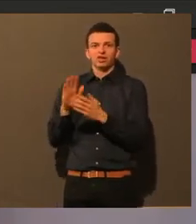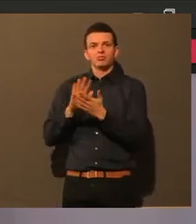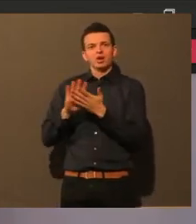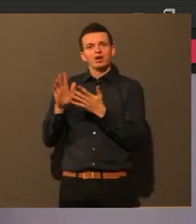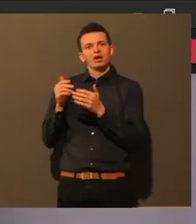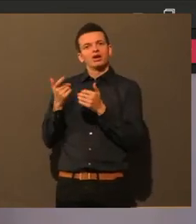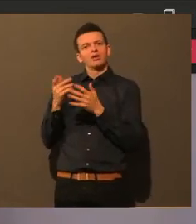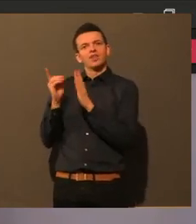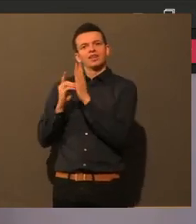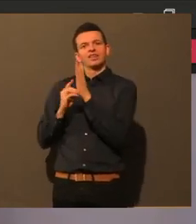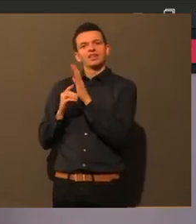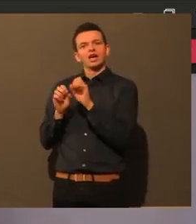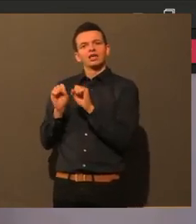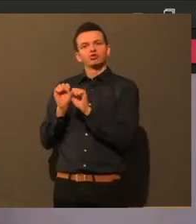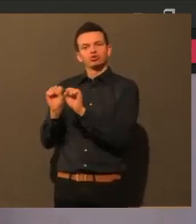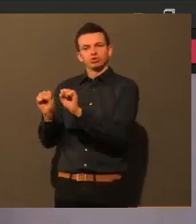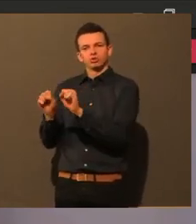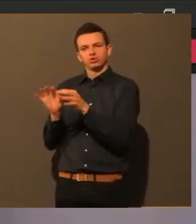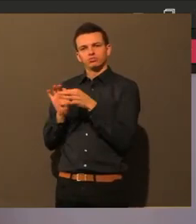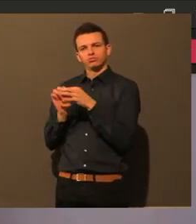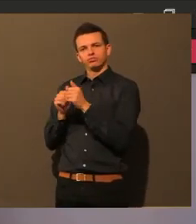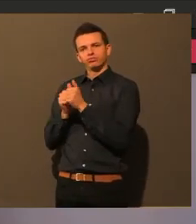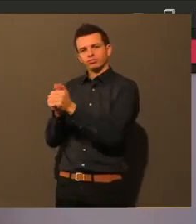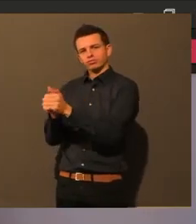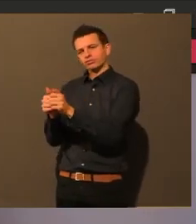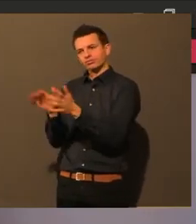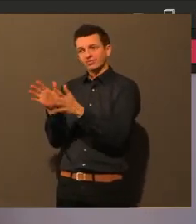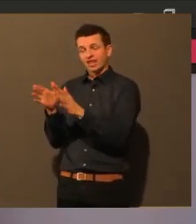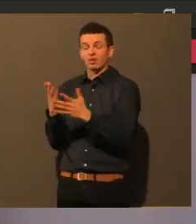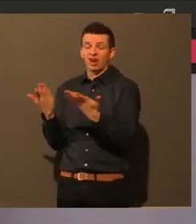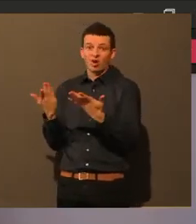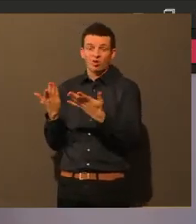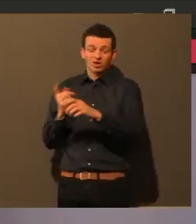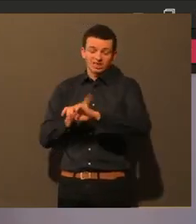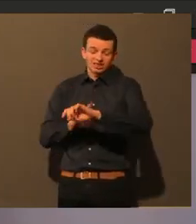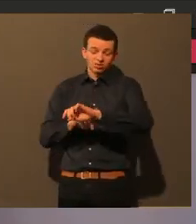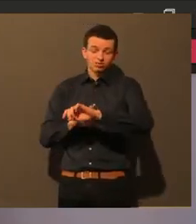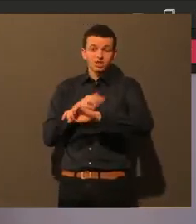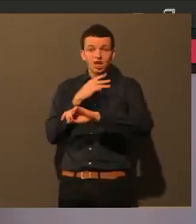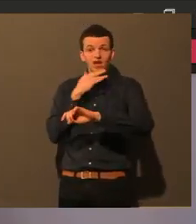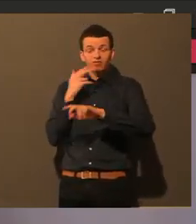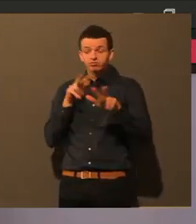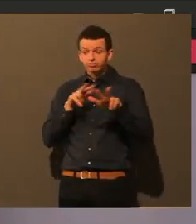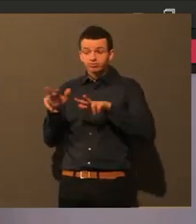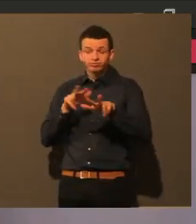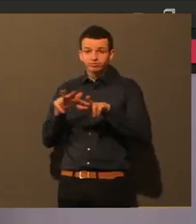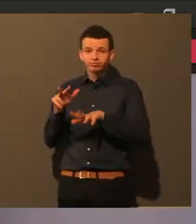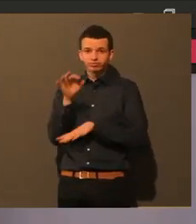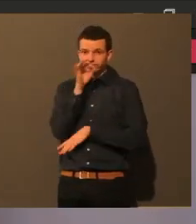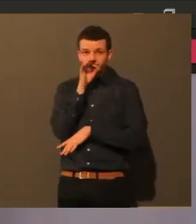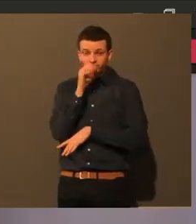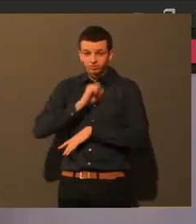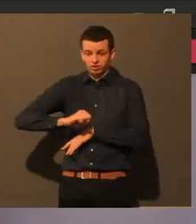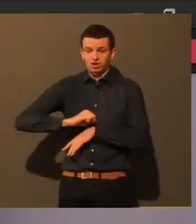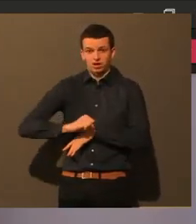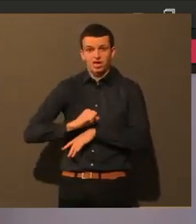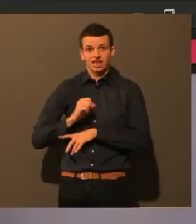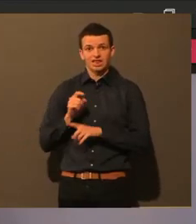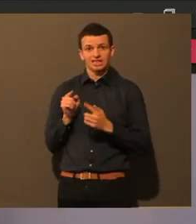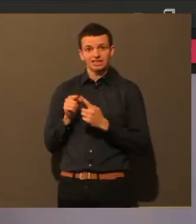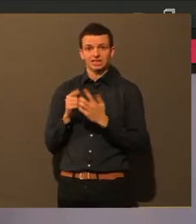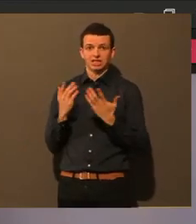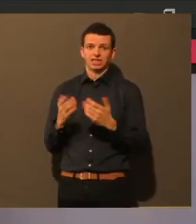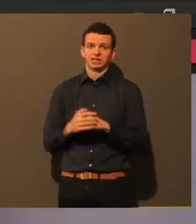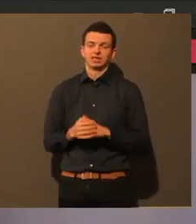Ich weiß nicht, ob das auf die Schnelle jetzt, wir haben natürlich nicht mehr so viel Zeit, ob das umsetzbar wäre, aber da könnte man